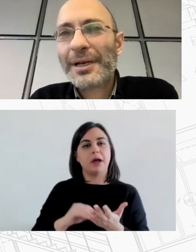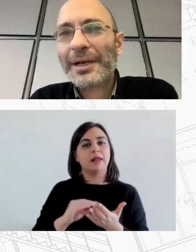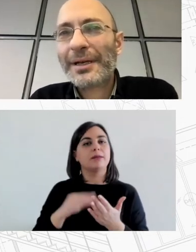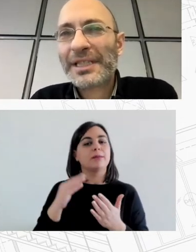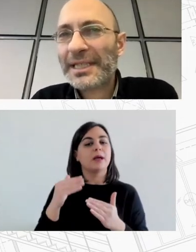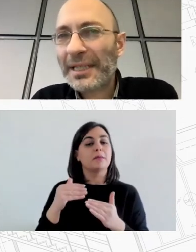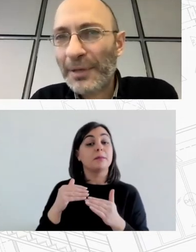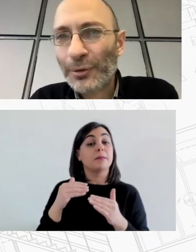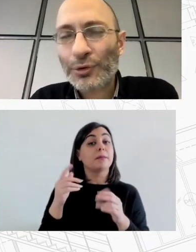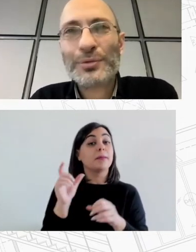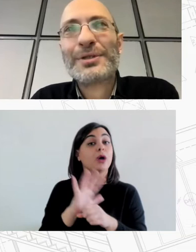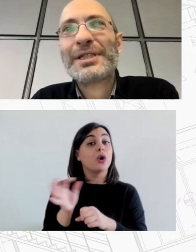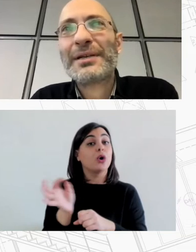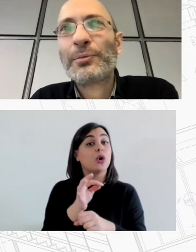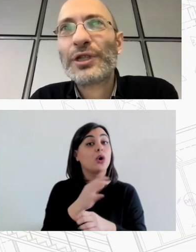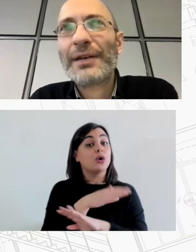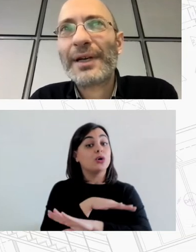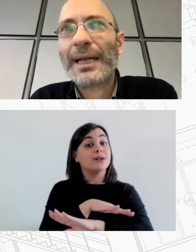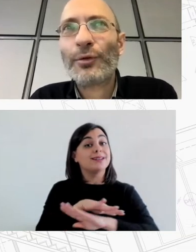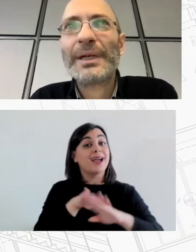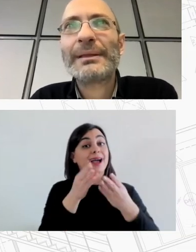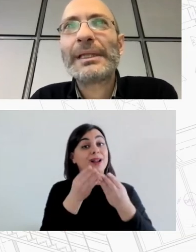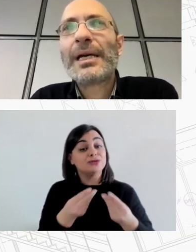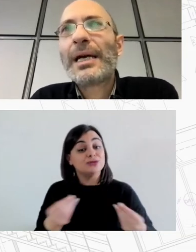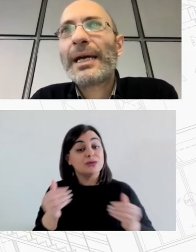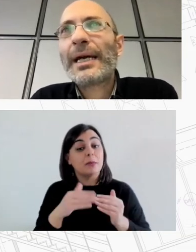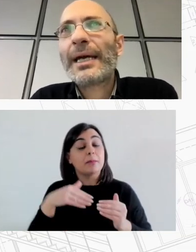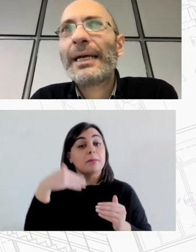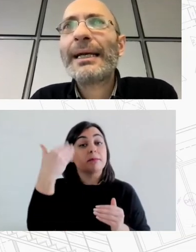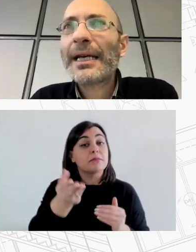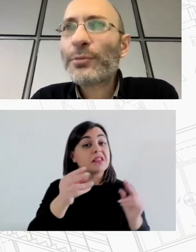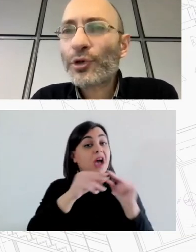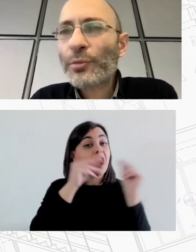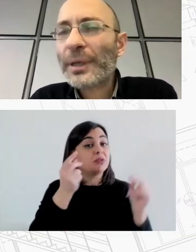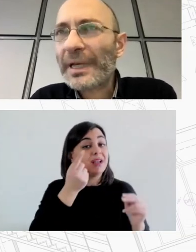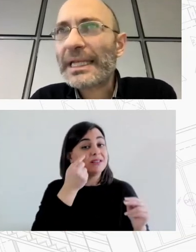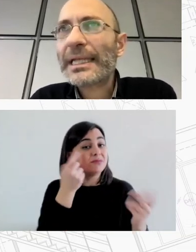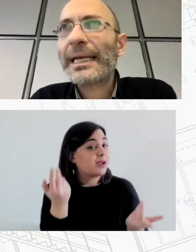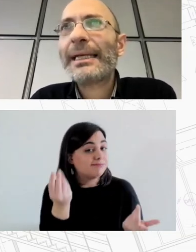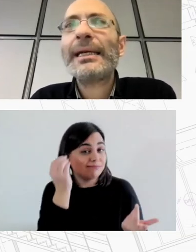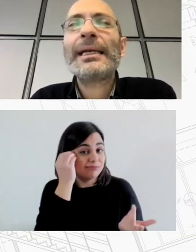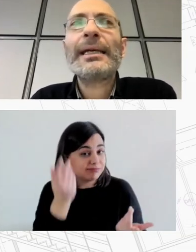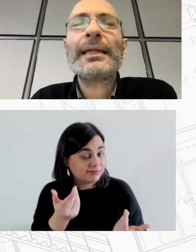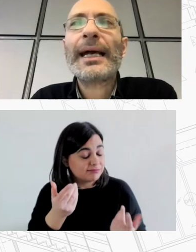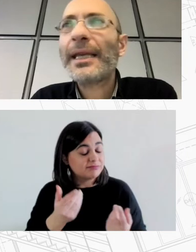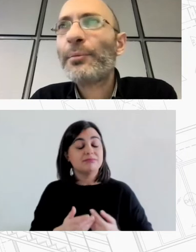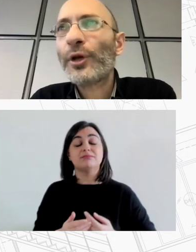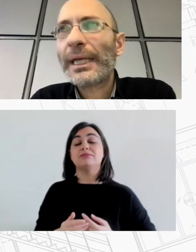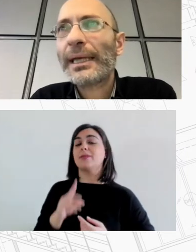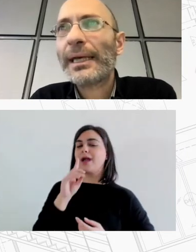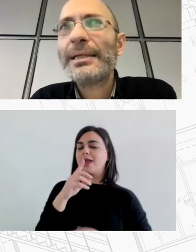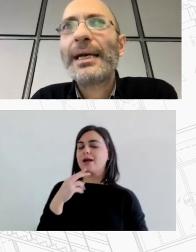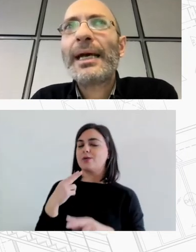στη στιγμή τους στη στιγμή που συνέβαινε να δούμε ήταν κρίσιμος όμως επίσης γιατί η δεκαετία